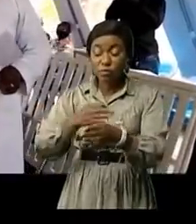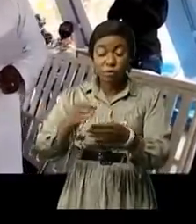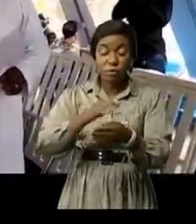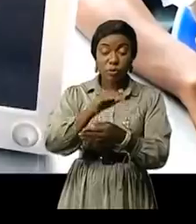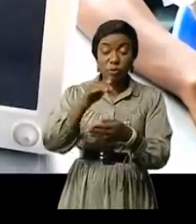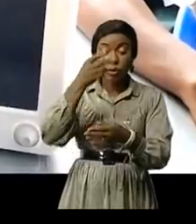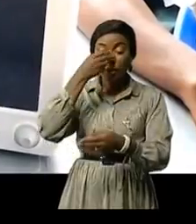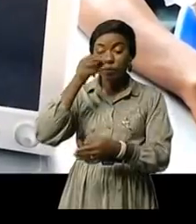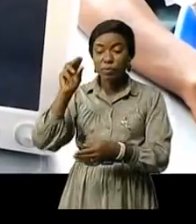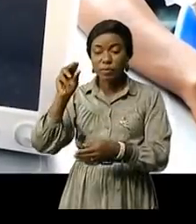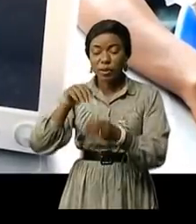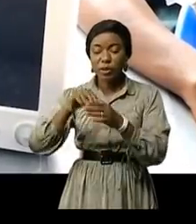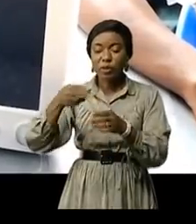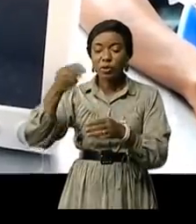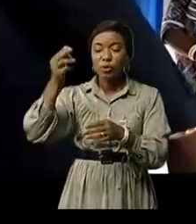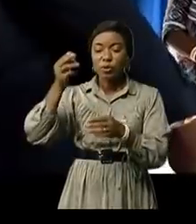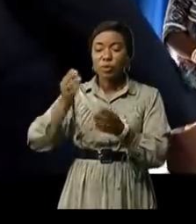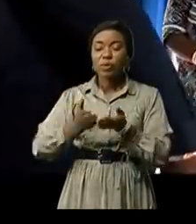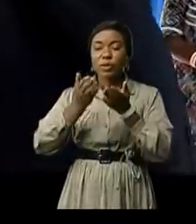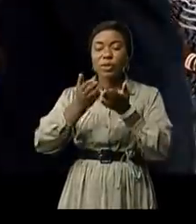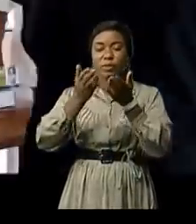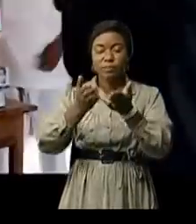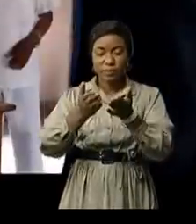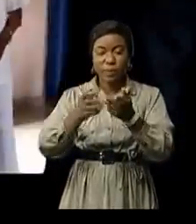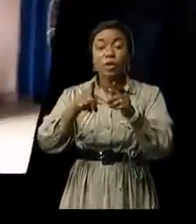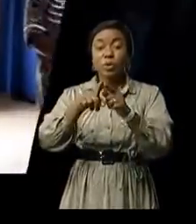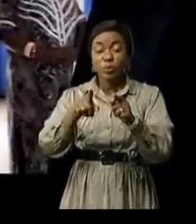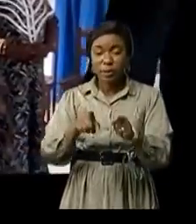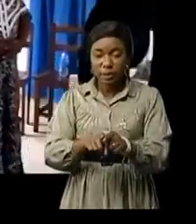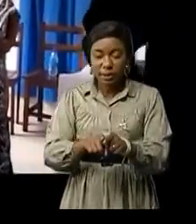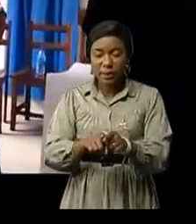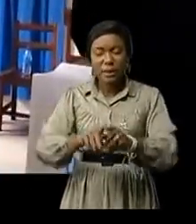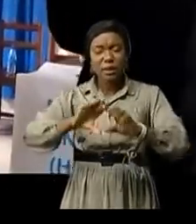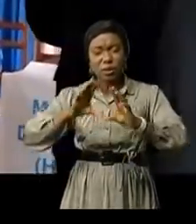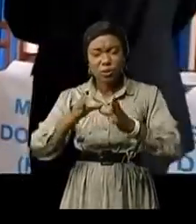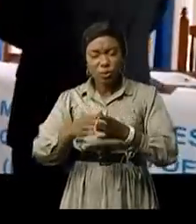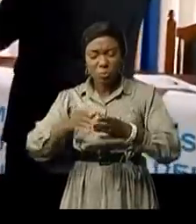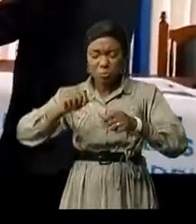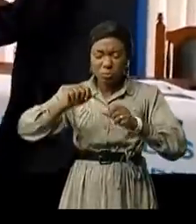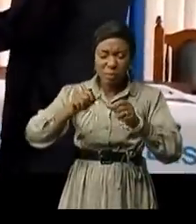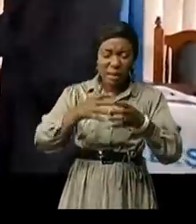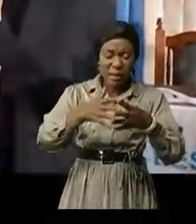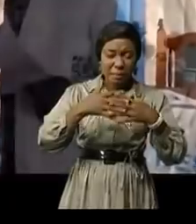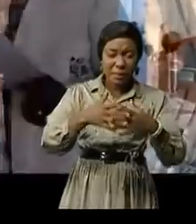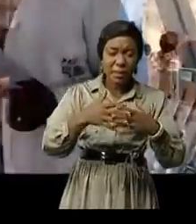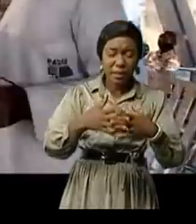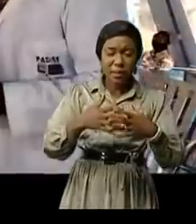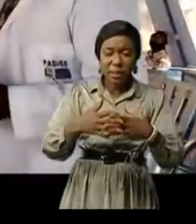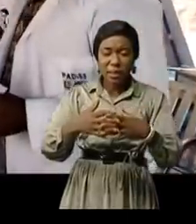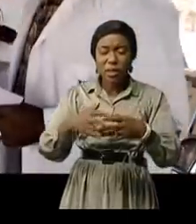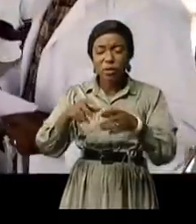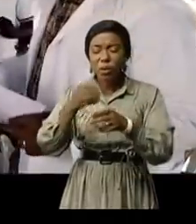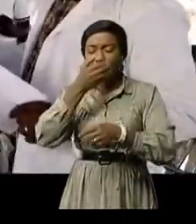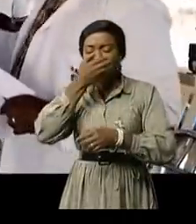-Kivu Il s'agit des moniteurs de surveillance multiples paramètres électrocardiogrammes aspirateurs électriques aspirateurs